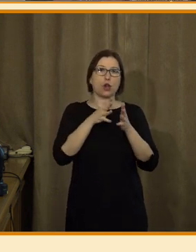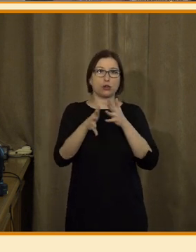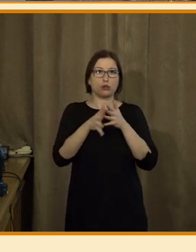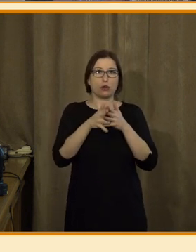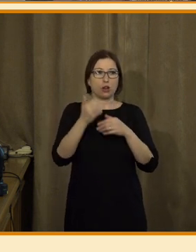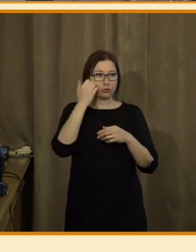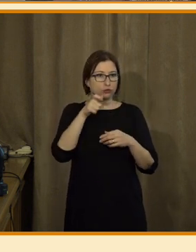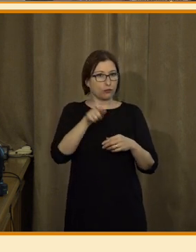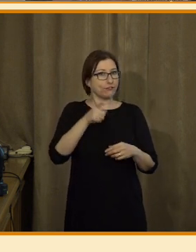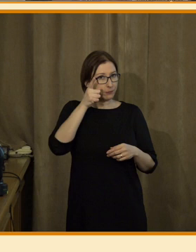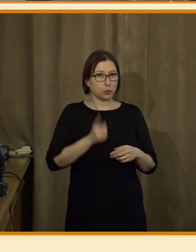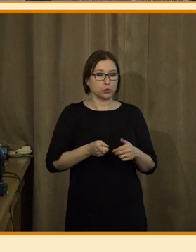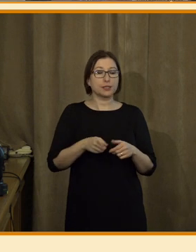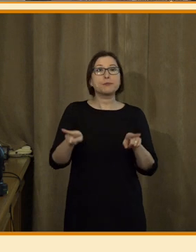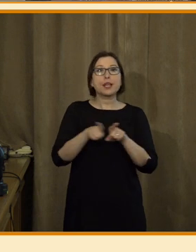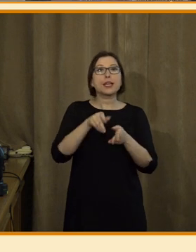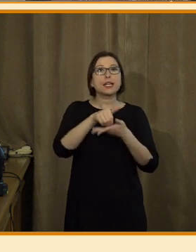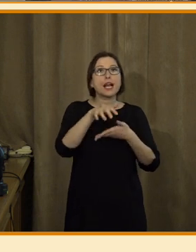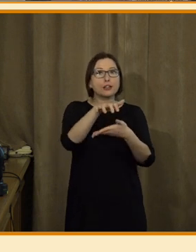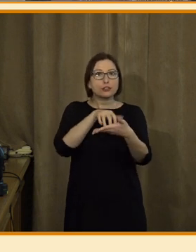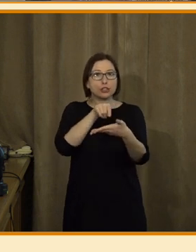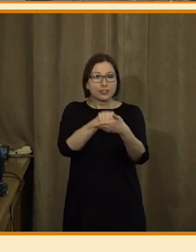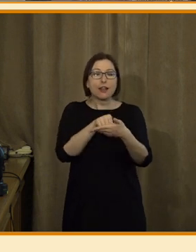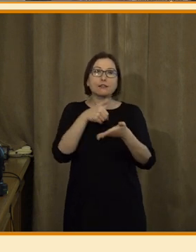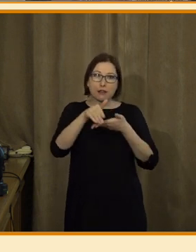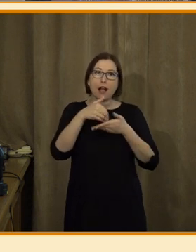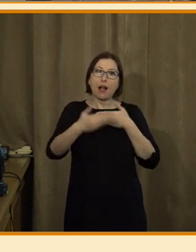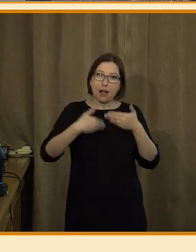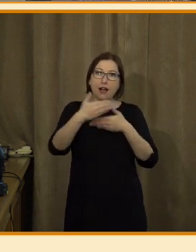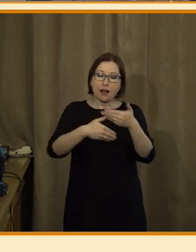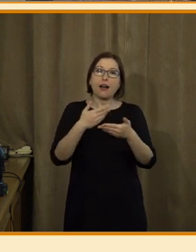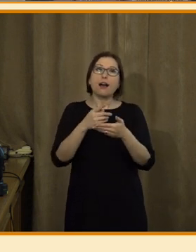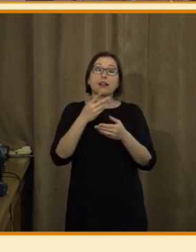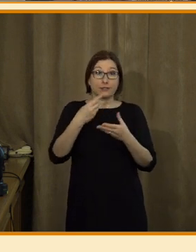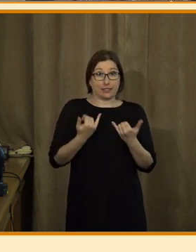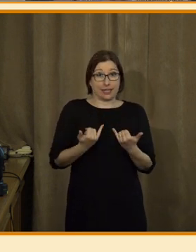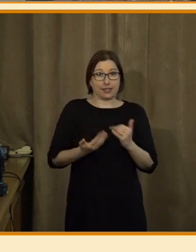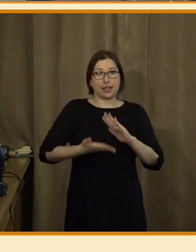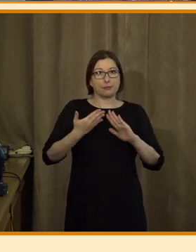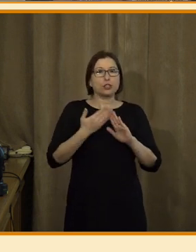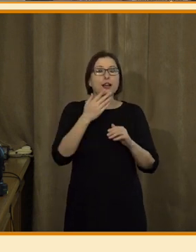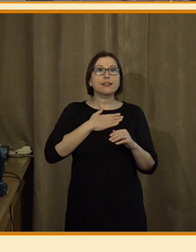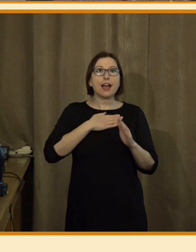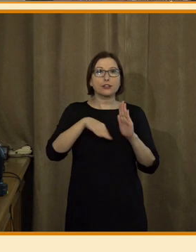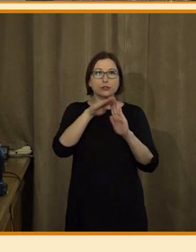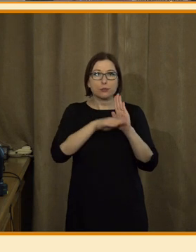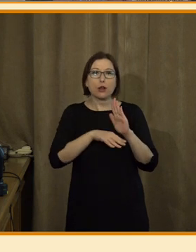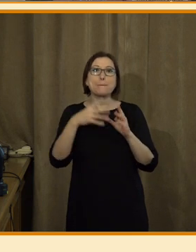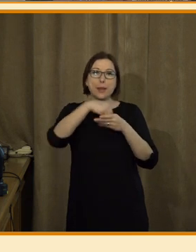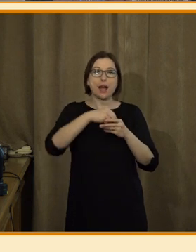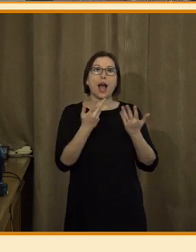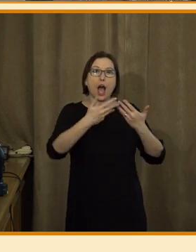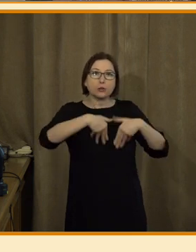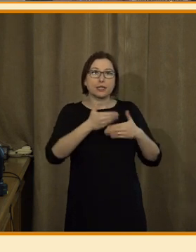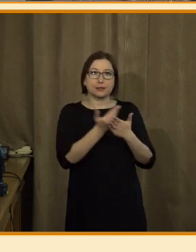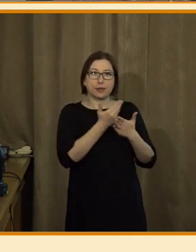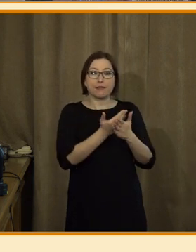následovaly další typy textů, pracujeme na tom pořád dál, čili v tuto chvíli máme například v našem servisu automaticky